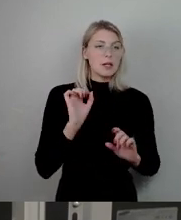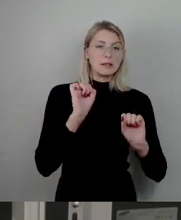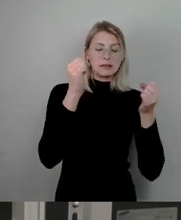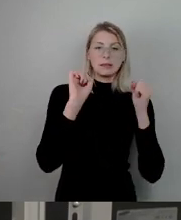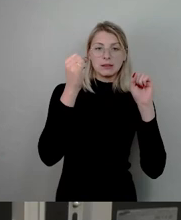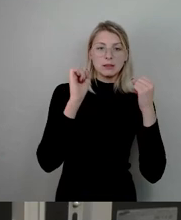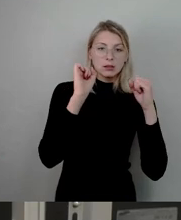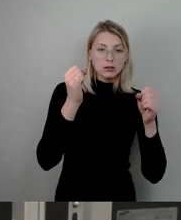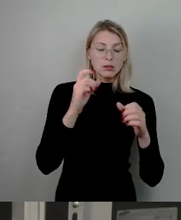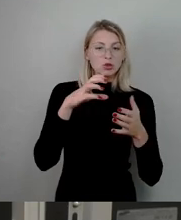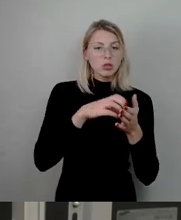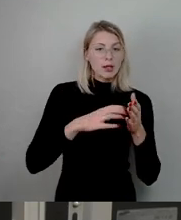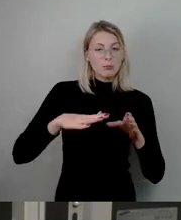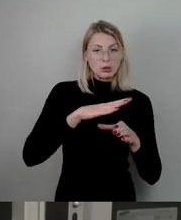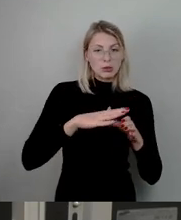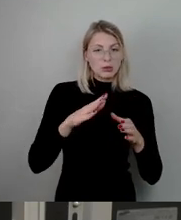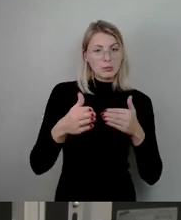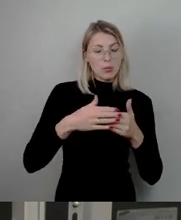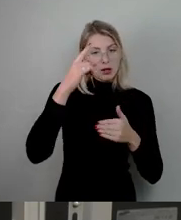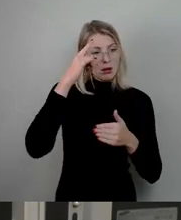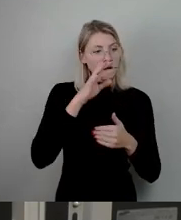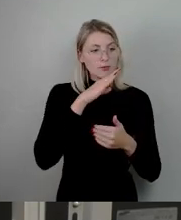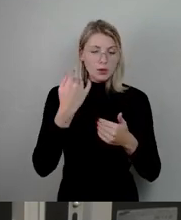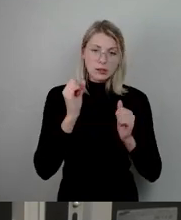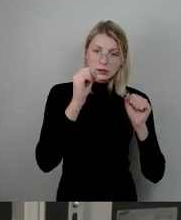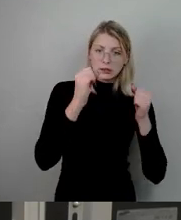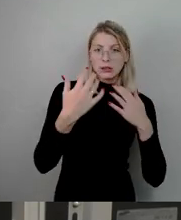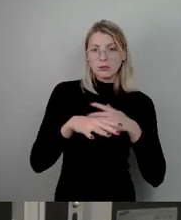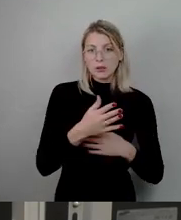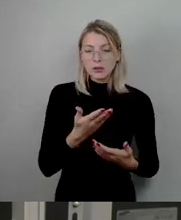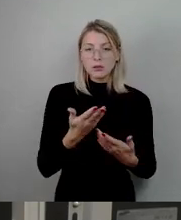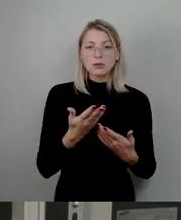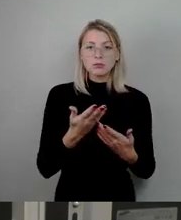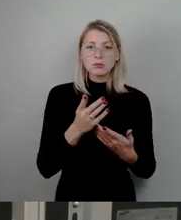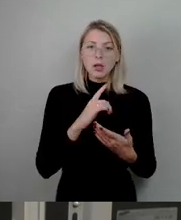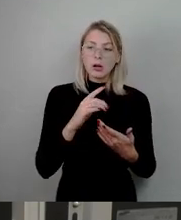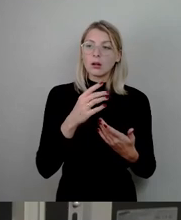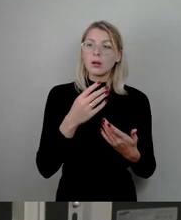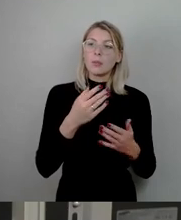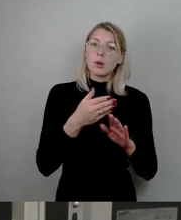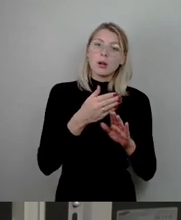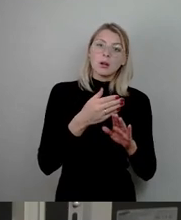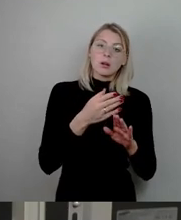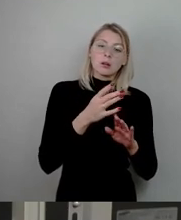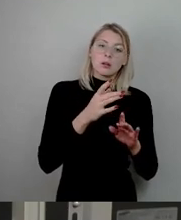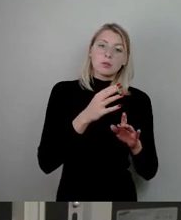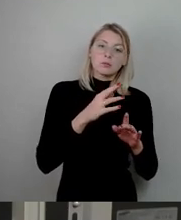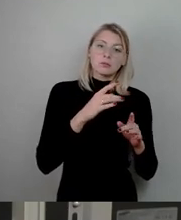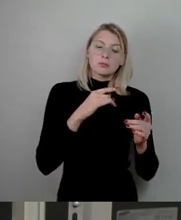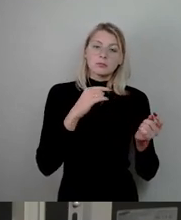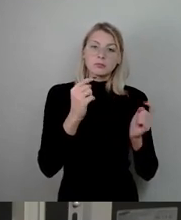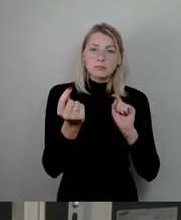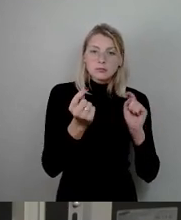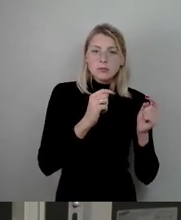Stadtbezirksbeirat wurde da also groß rumgemäht und auch die neue Stadträtin der Piraten